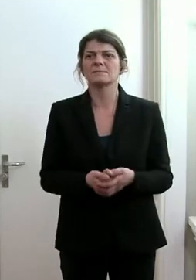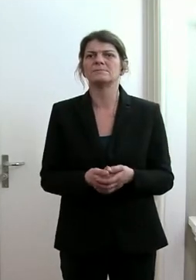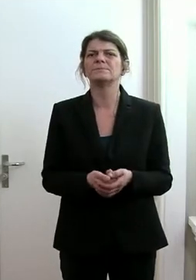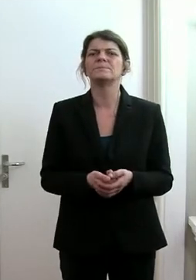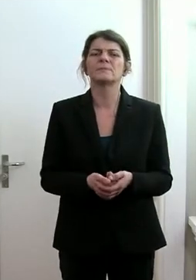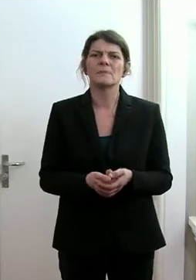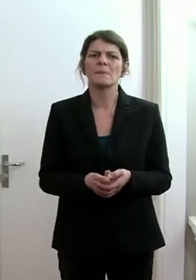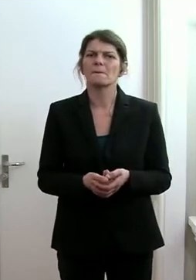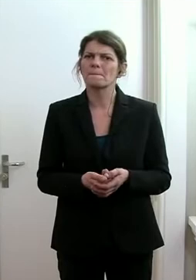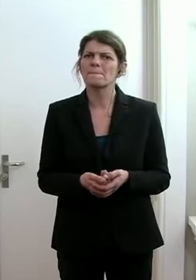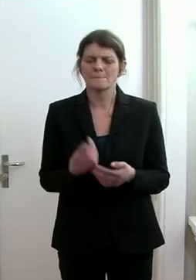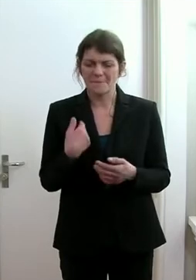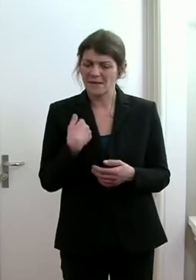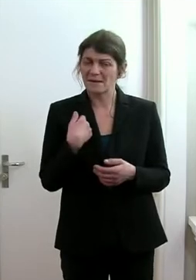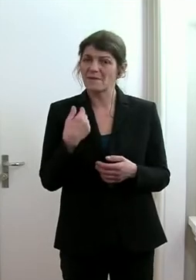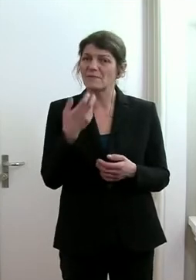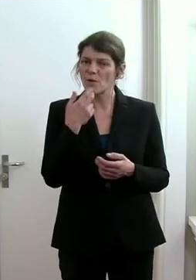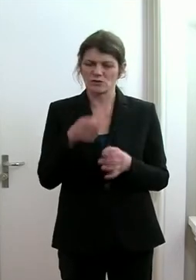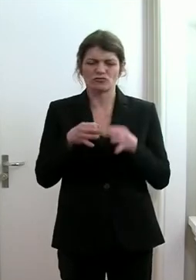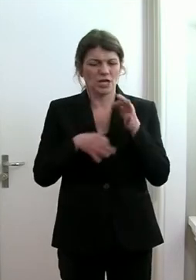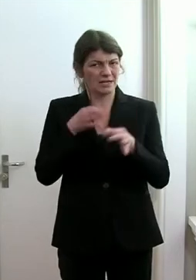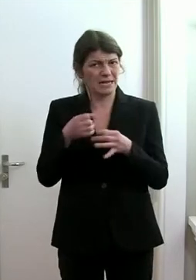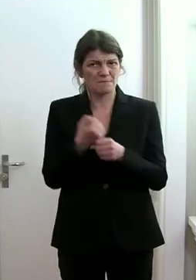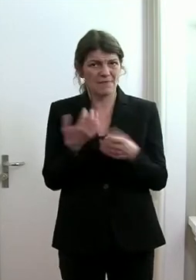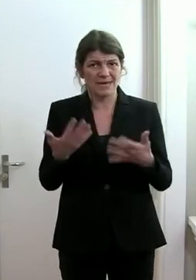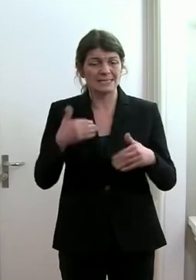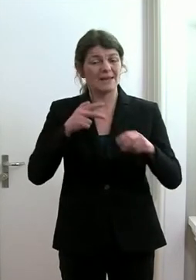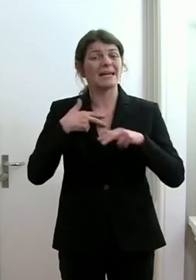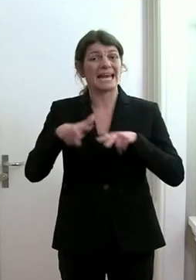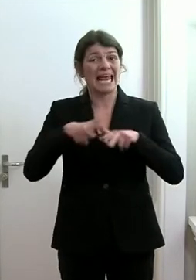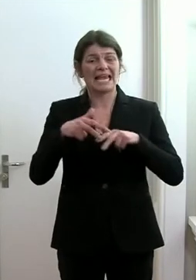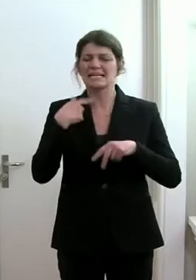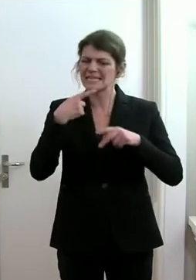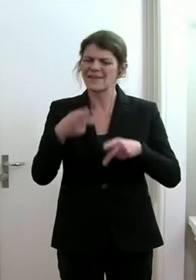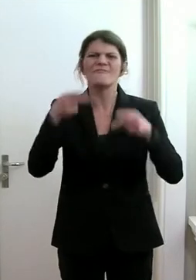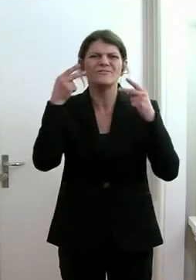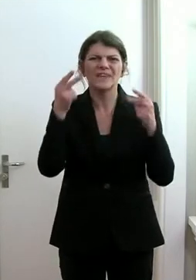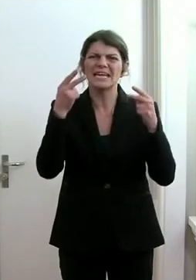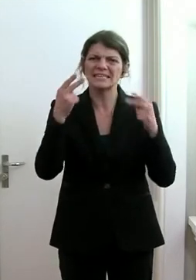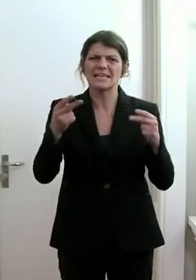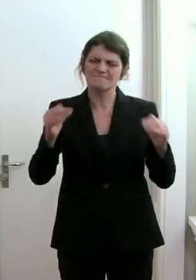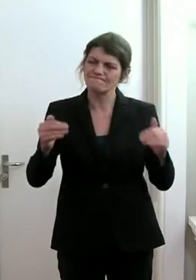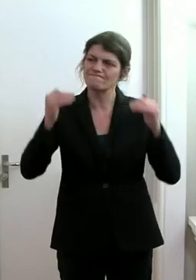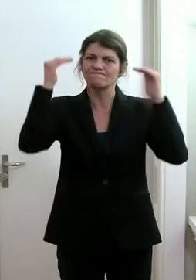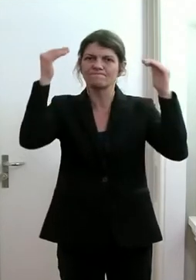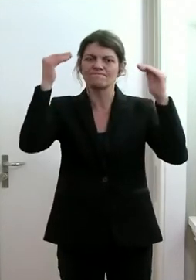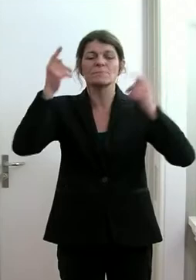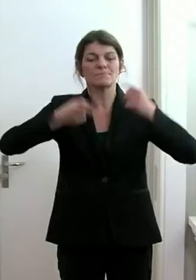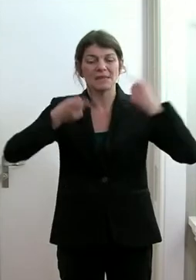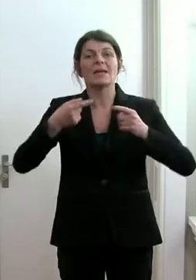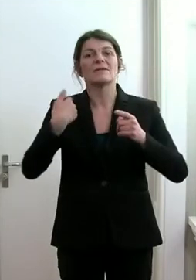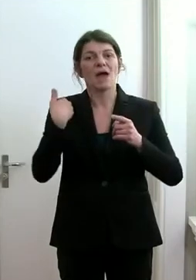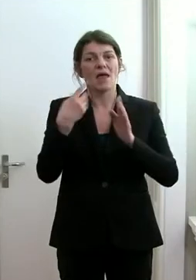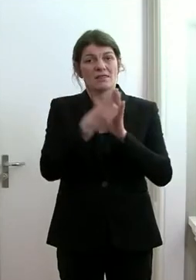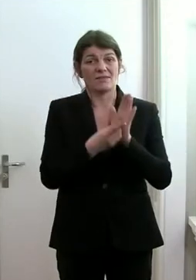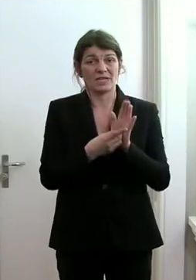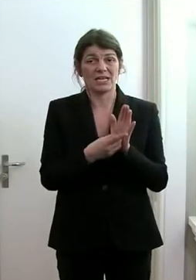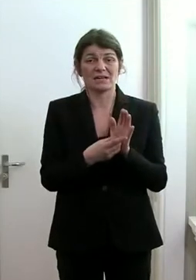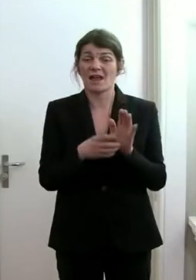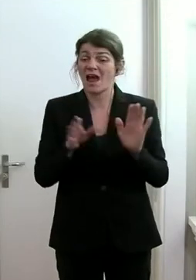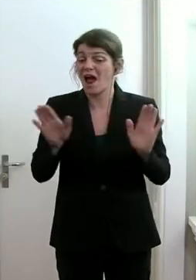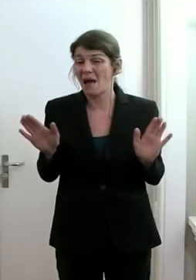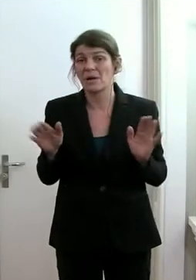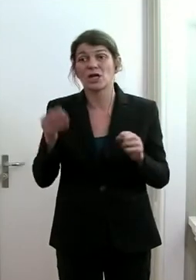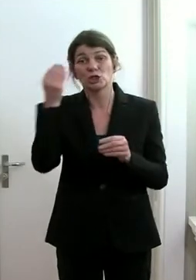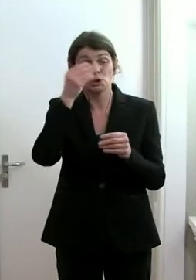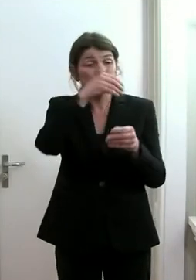Strategie, dass wir von der Regierung aus die wichtigsten, übergeordnetsten Vorgaben definiert haben, aber den Schulen